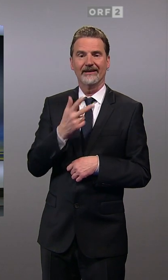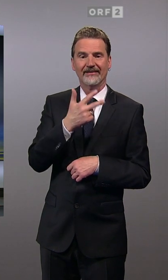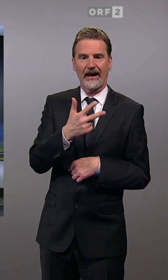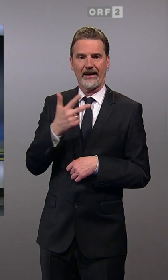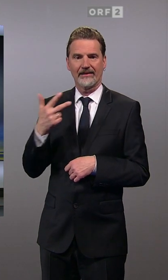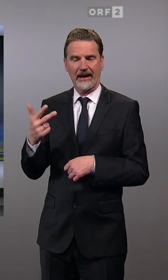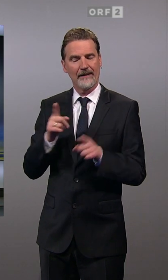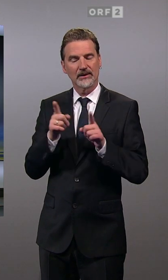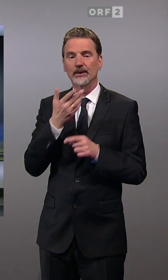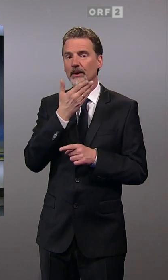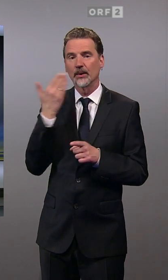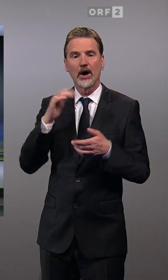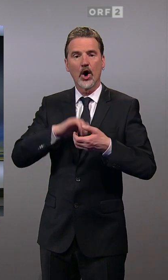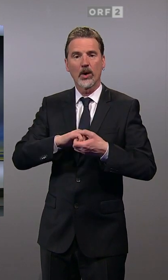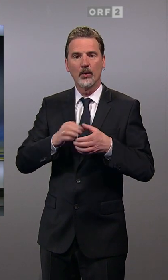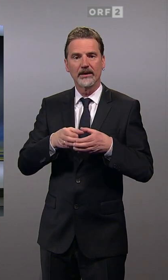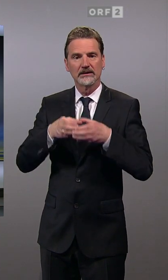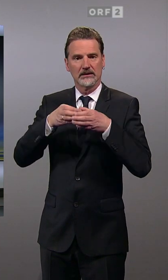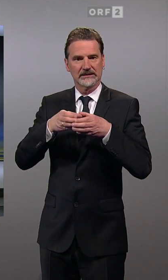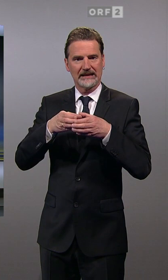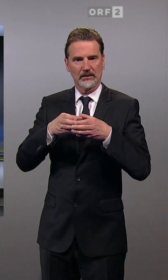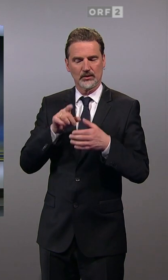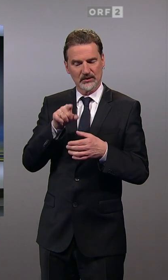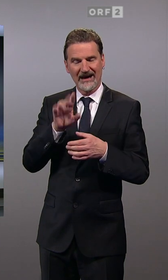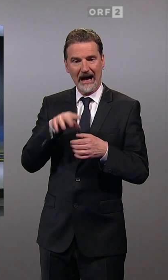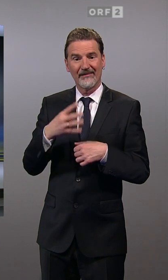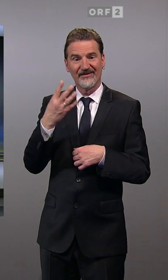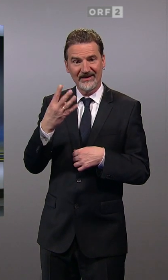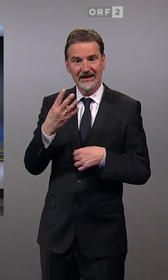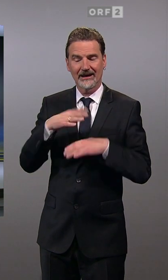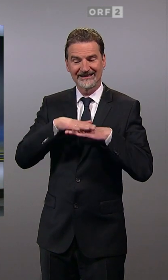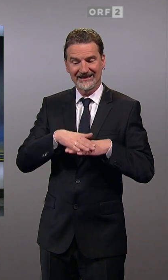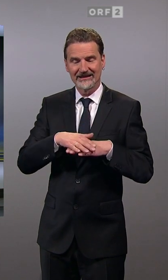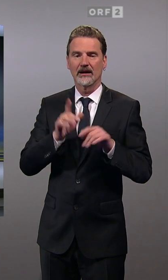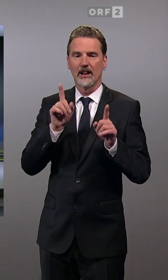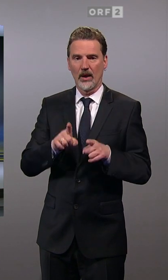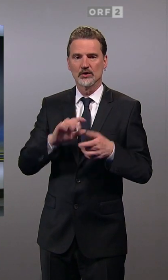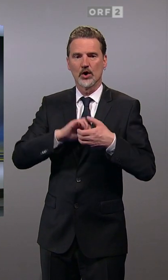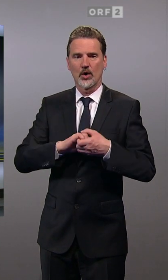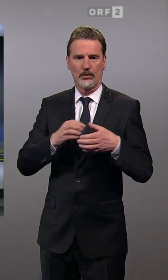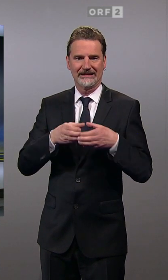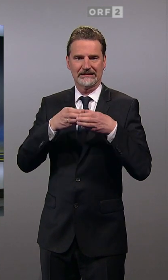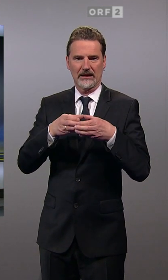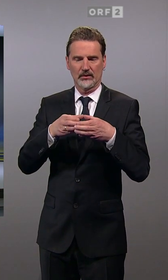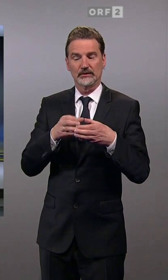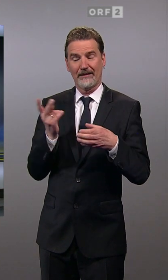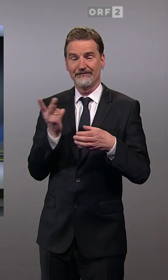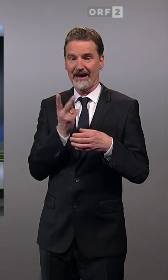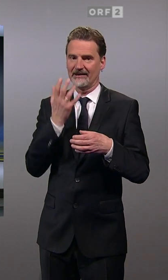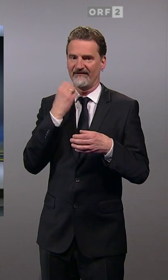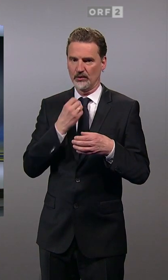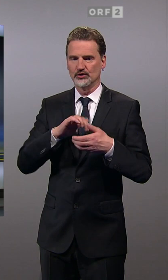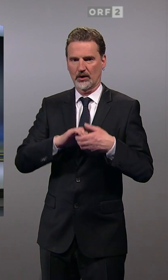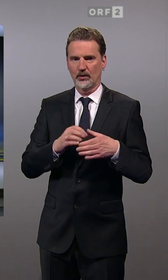kommen also nicht einmal auf Clubstatus, der erst mit vier Landtagssitzen möglich ist. Ein Ziel beider Fraktionen da